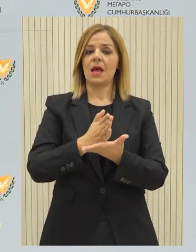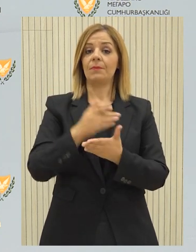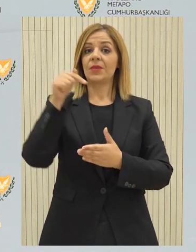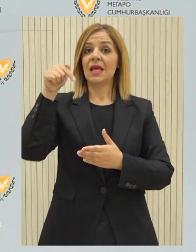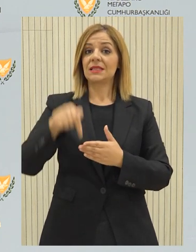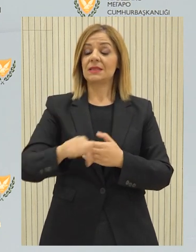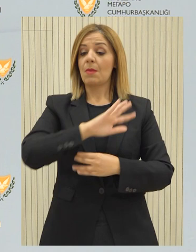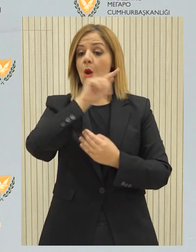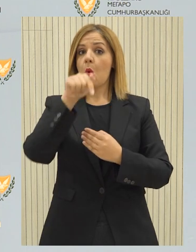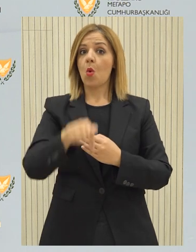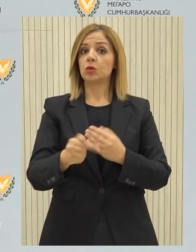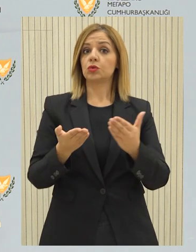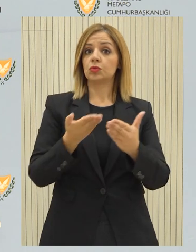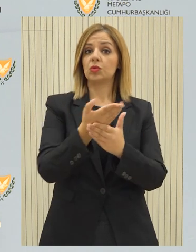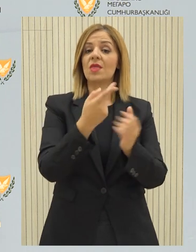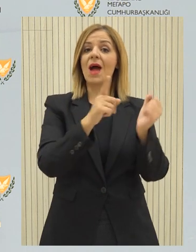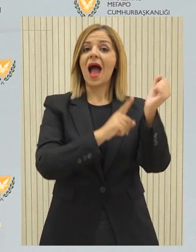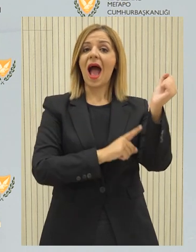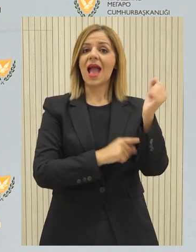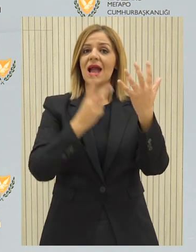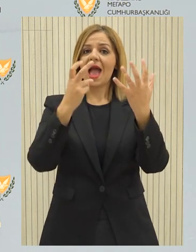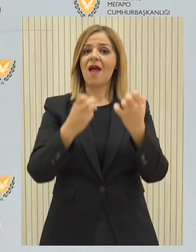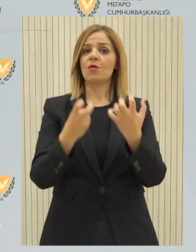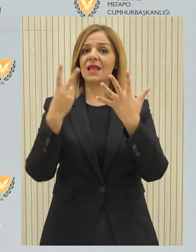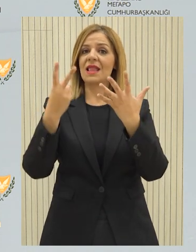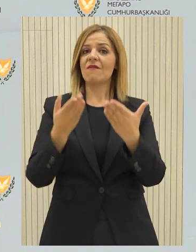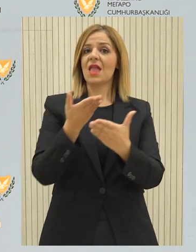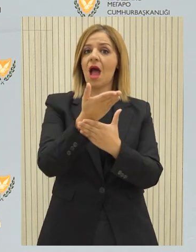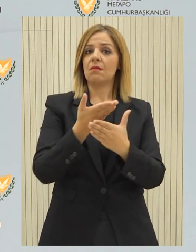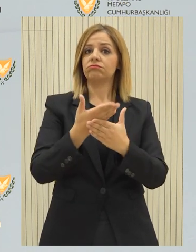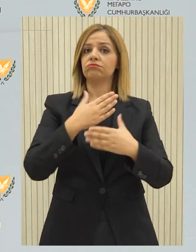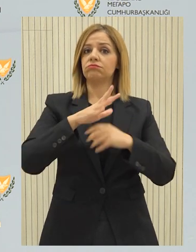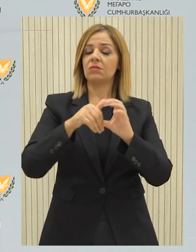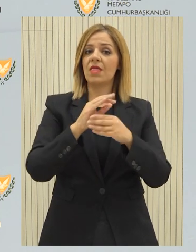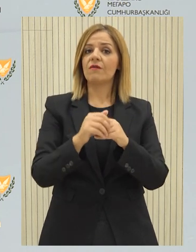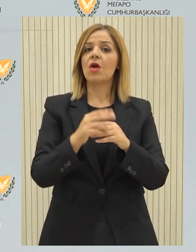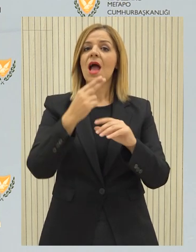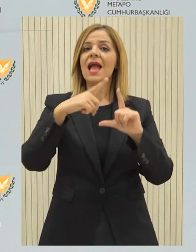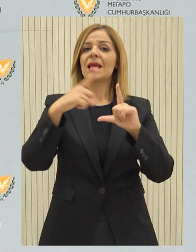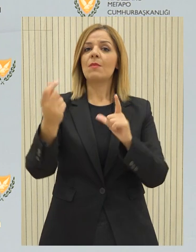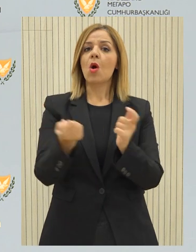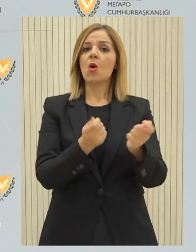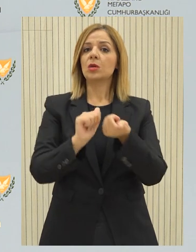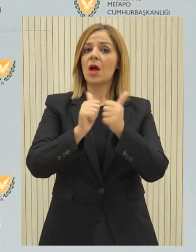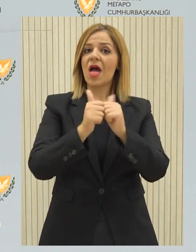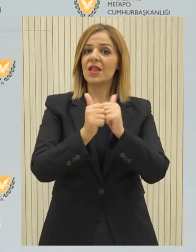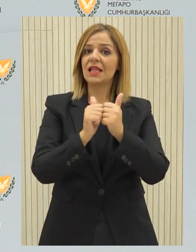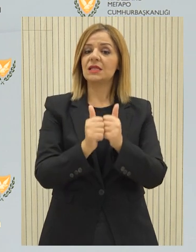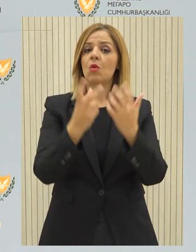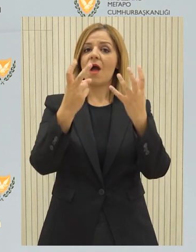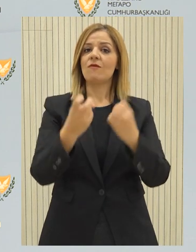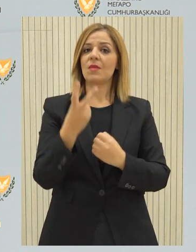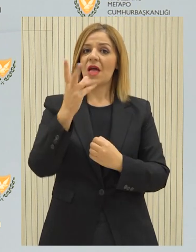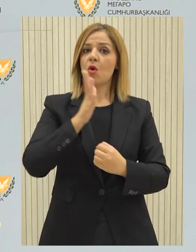σήμερα έχουν υποβληθεί για την Αρχή Ελεκτρισμού Κύπρου 77 εκδηλώση ενδιαφέροντος, για τον Κυπριακό Οργανισμό Αθλητισμού 72